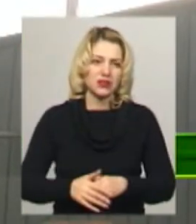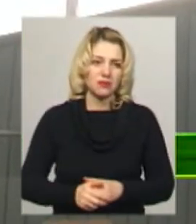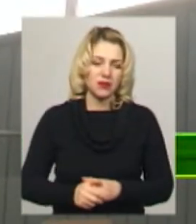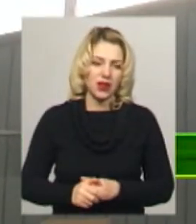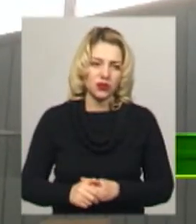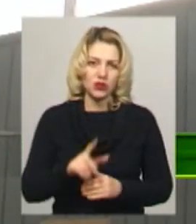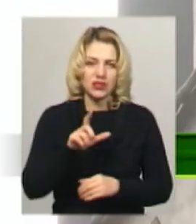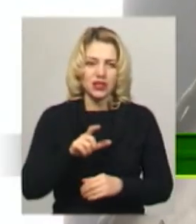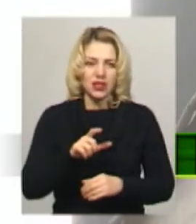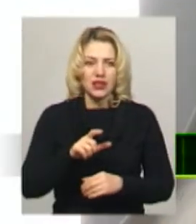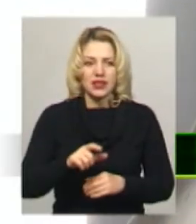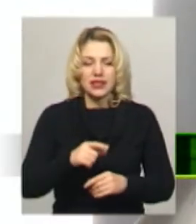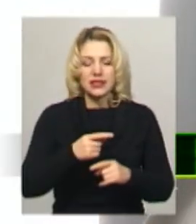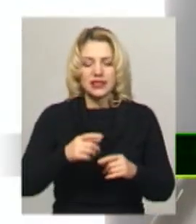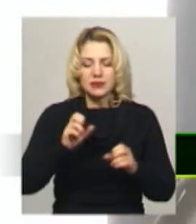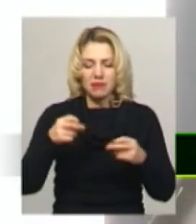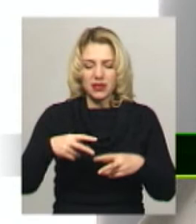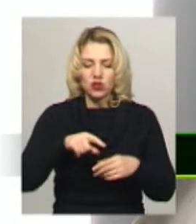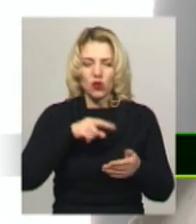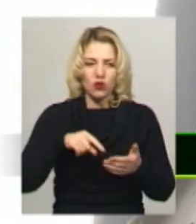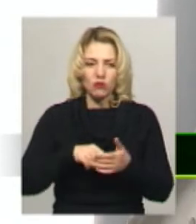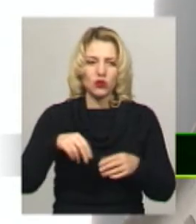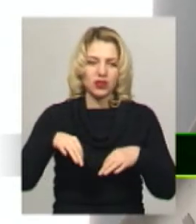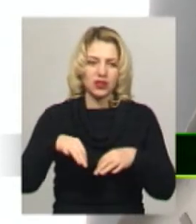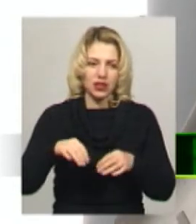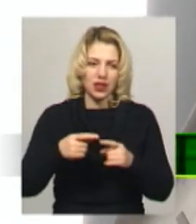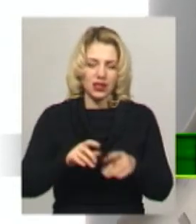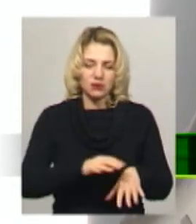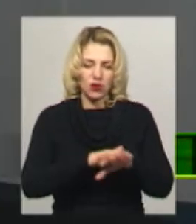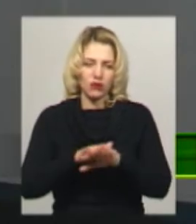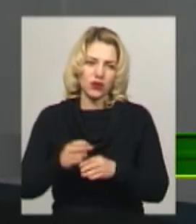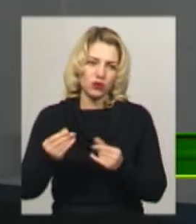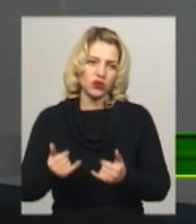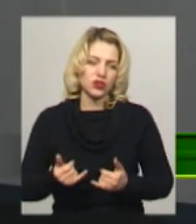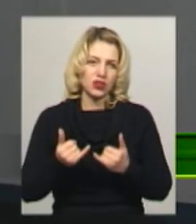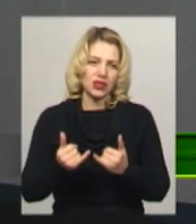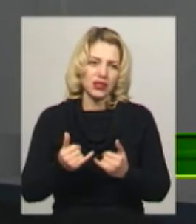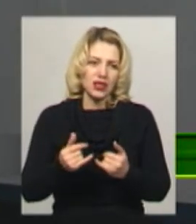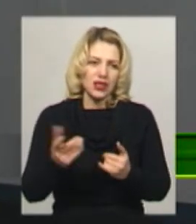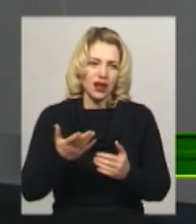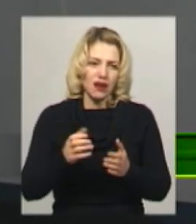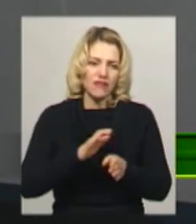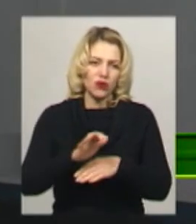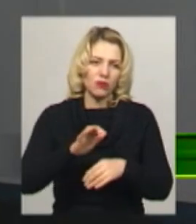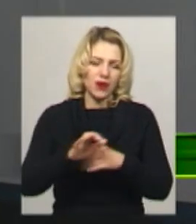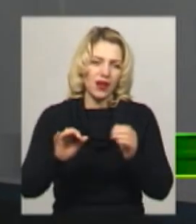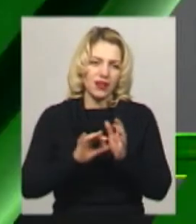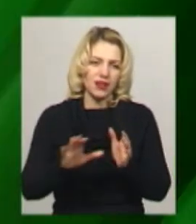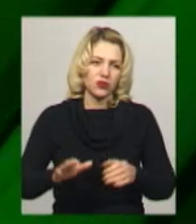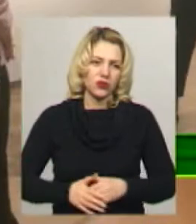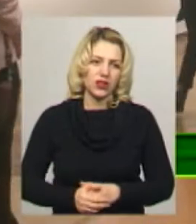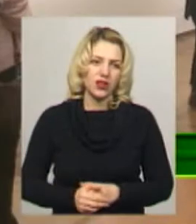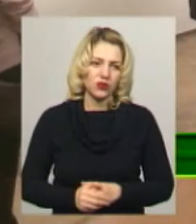роботи перерахувала спецкомунтрансу газогенераторна станція, котра зі сміття виробляє електричну енергію на території Хмельницького сміттєзвалища.